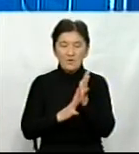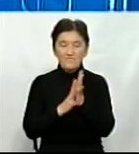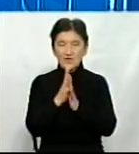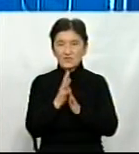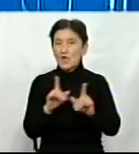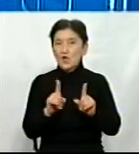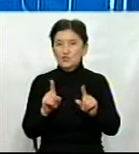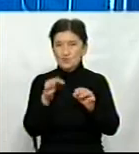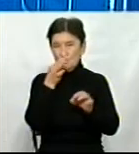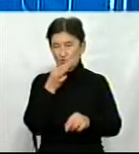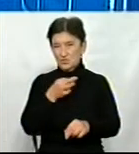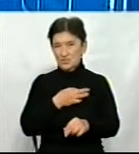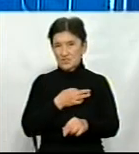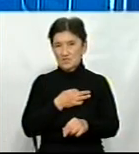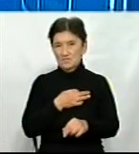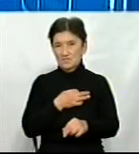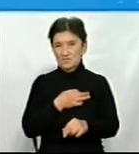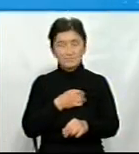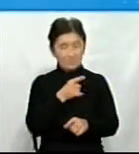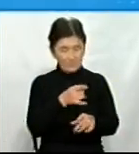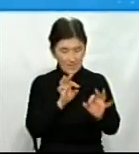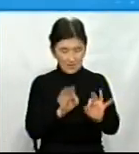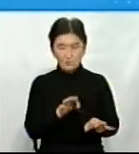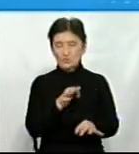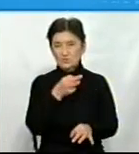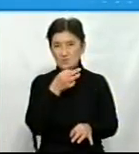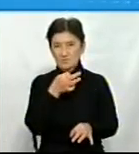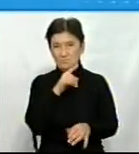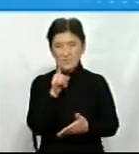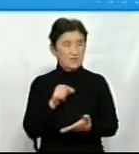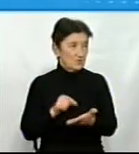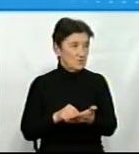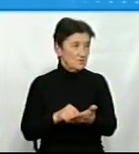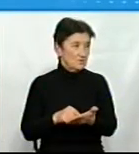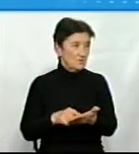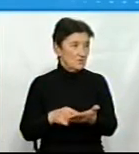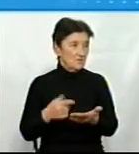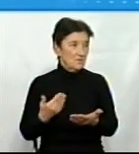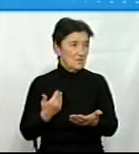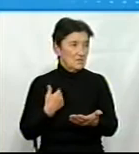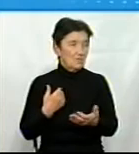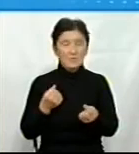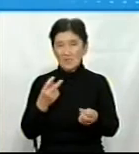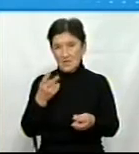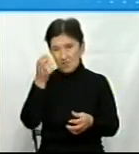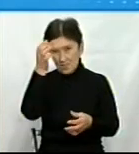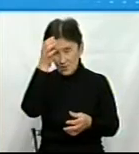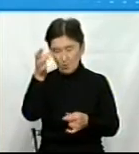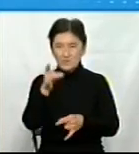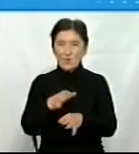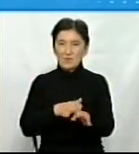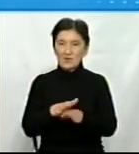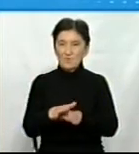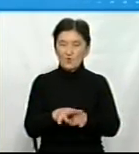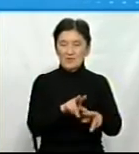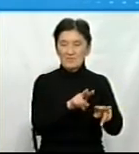можете сказати? Ціни піднялися? Дуже правильне питання задали. Дійсно, сільгостоваровиробники, ми як аграрні науковці, які проводимо дослідження